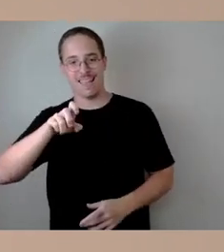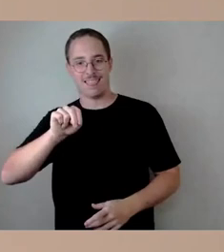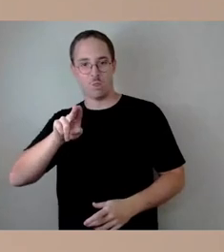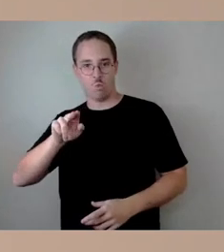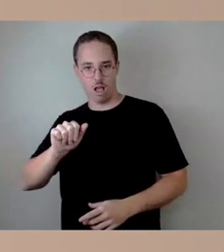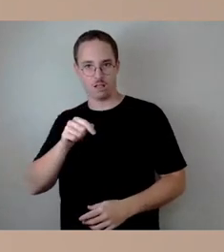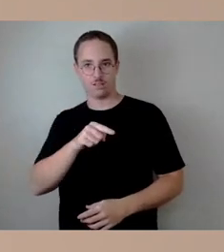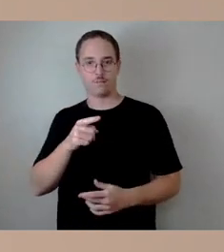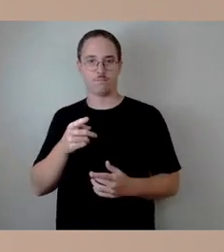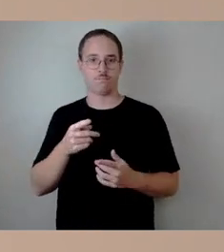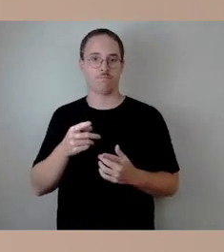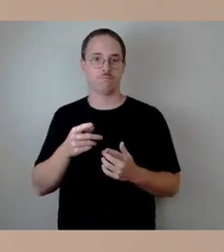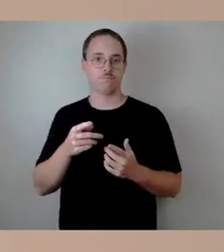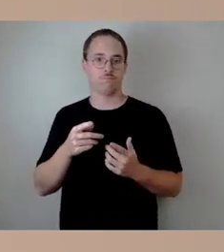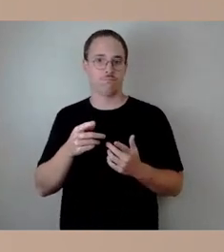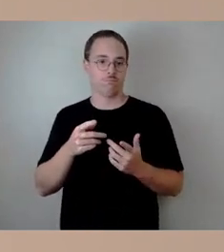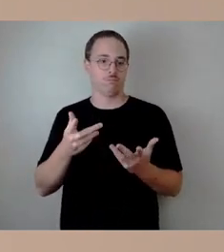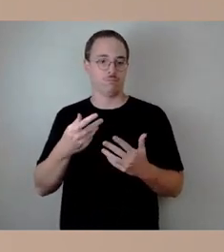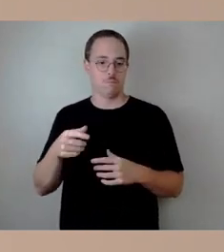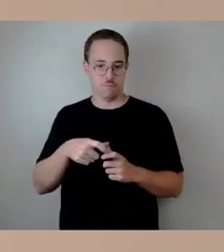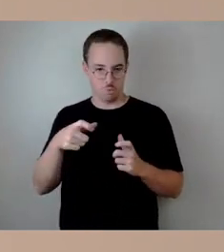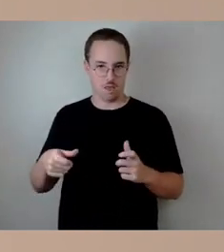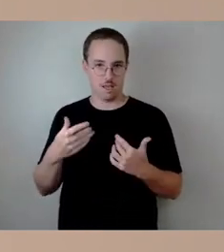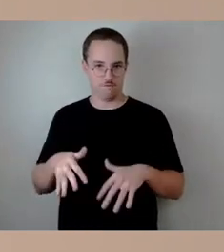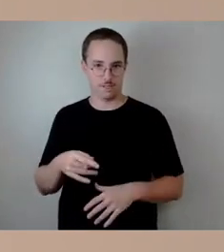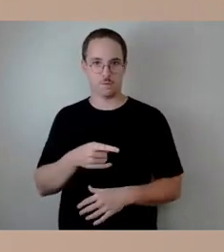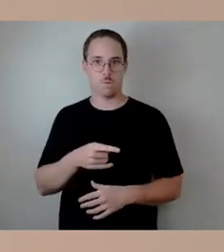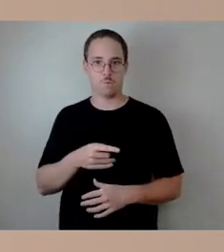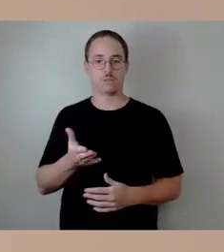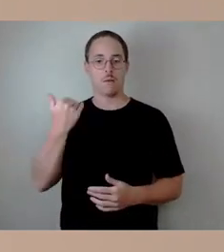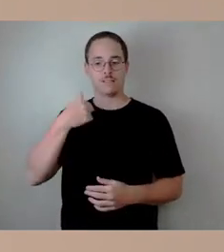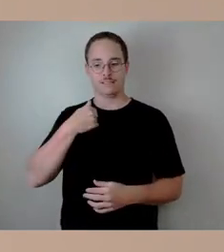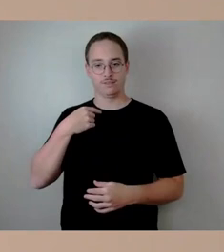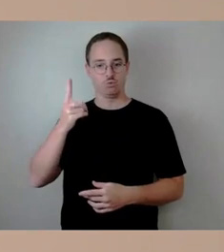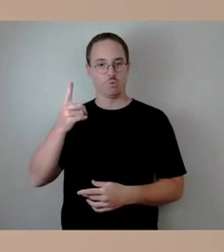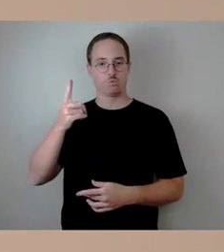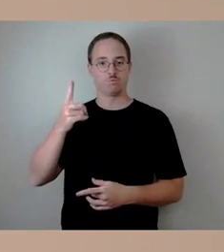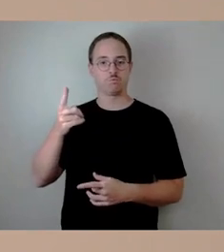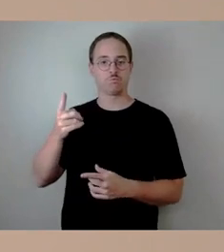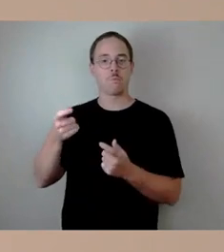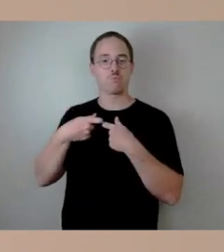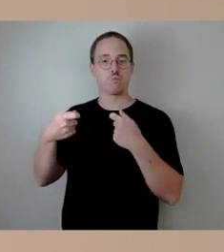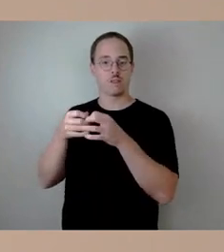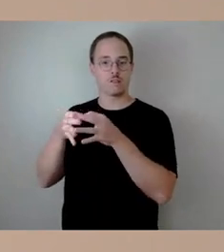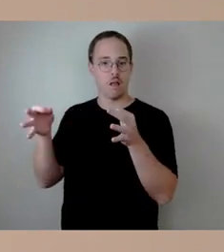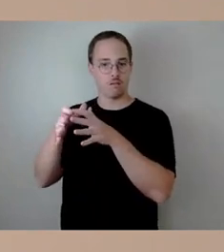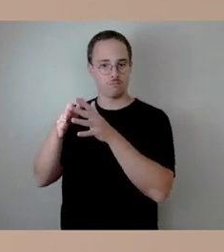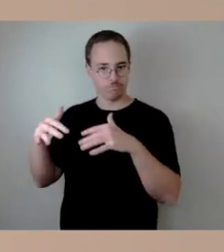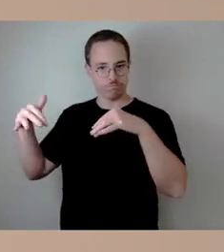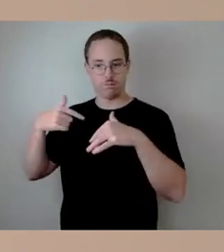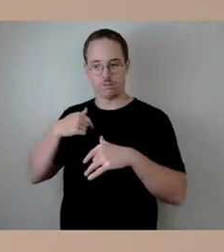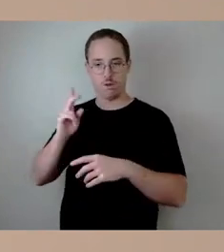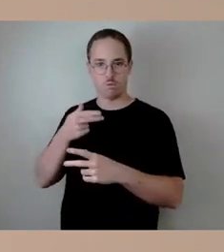dafür gesorgt, da war ich noch Mitglied des Deutschen Bundestags, das für Ersatzneubauten sozusagen grundsätzlich eine